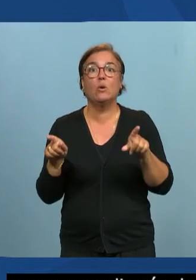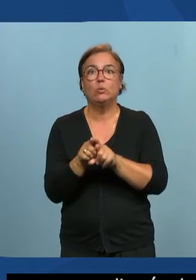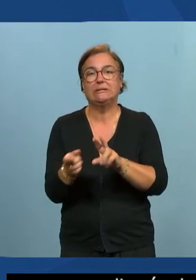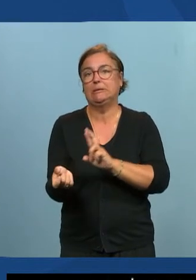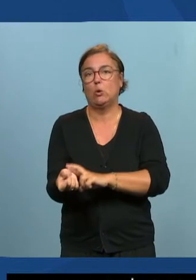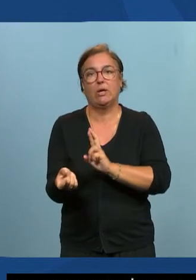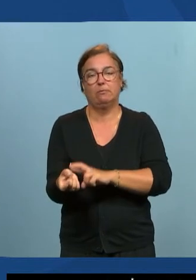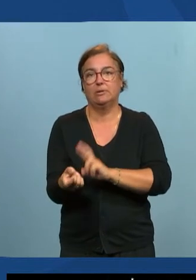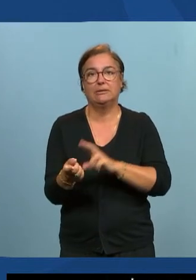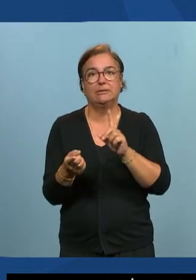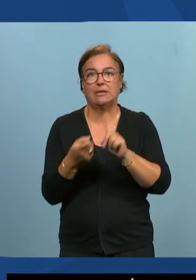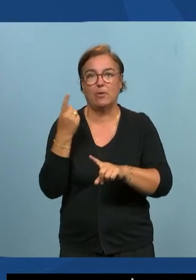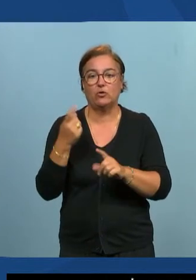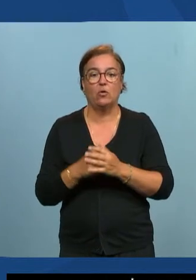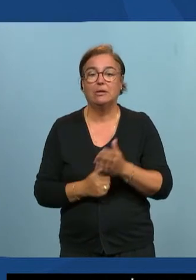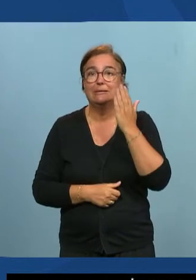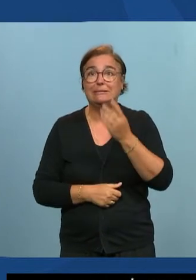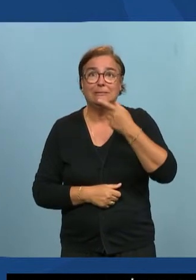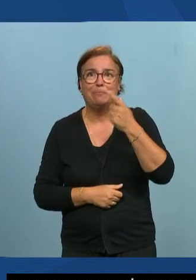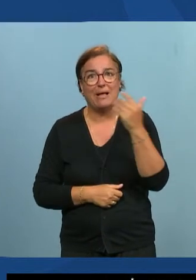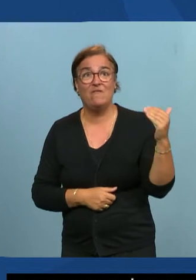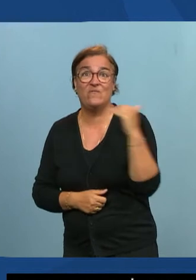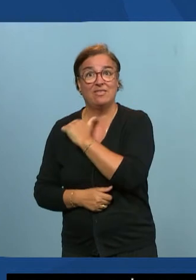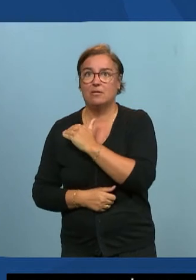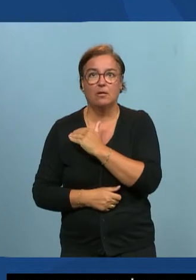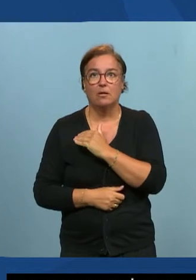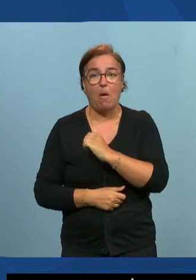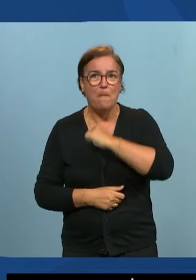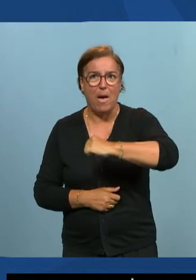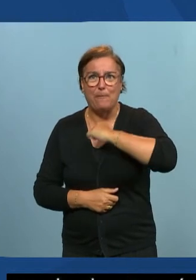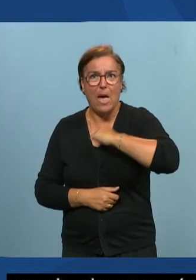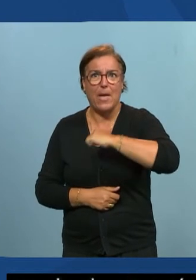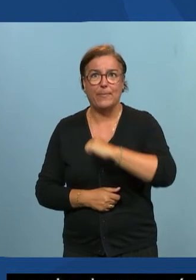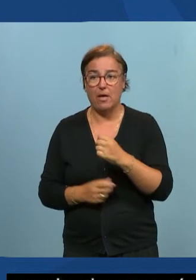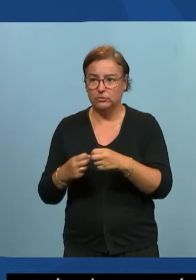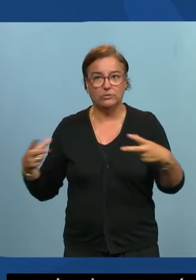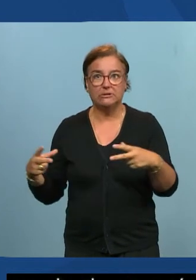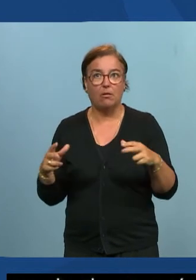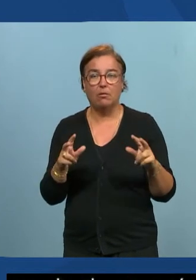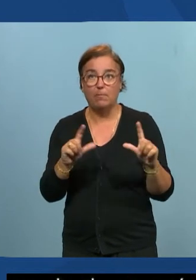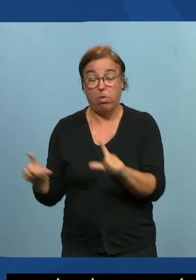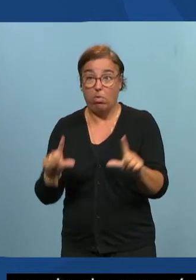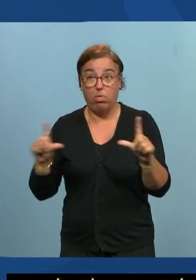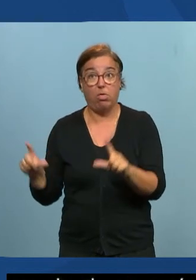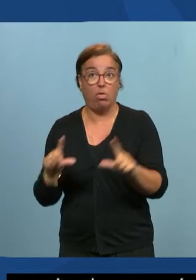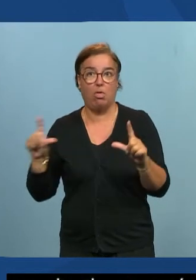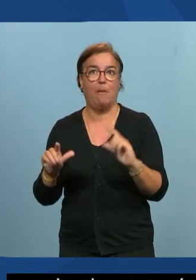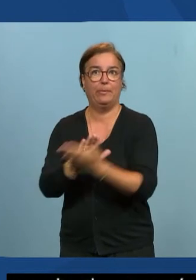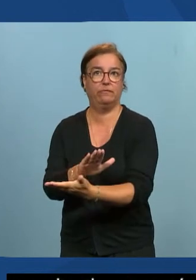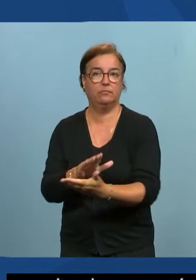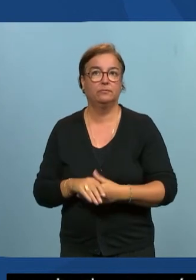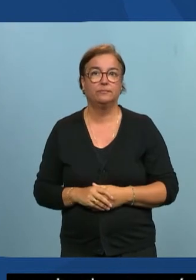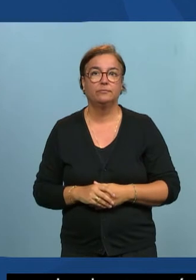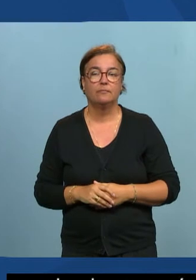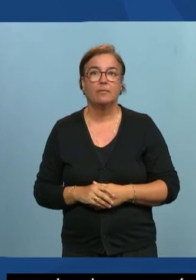volume de l'avant le débit on vous parle super vite à toute vitesse les sous-titres vont complètement planter et